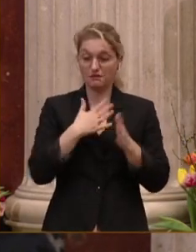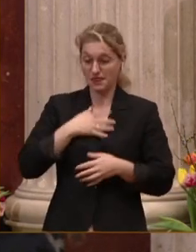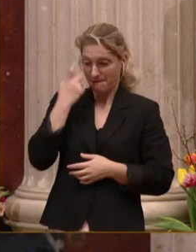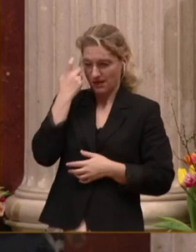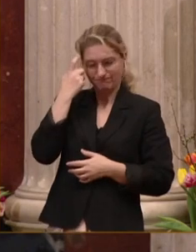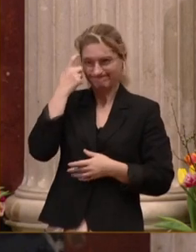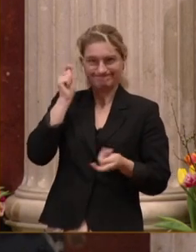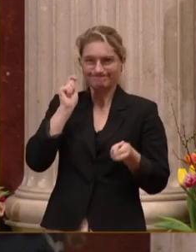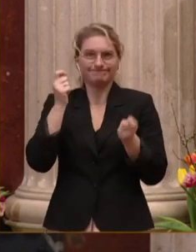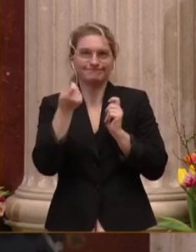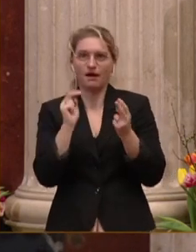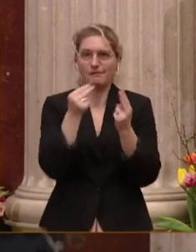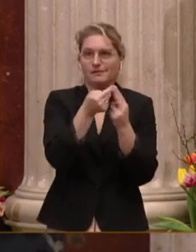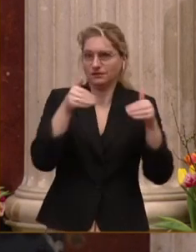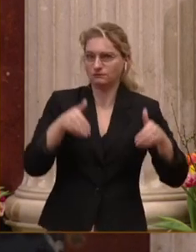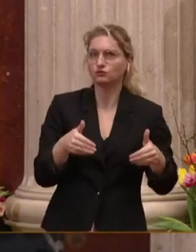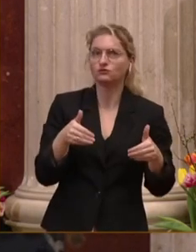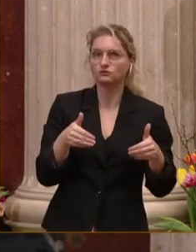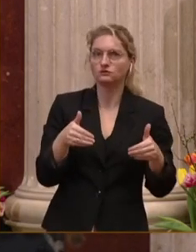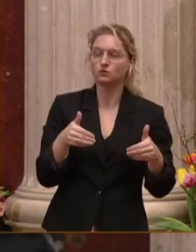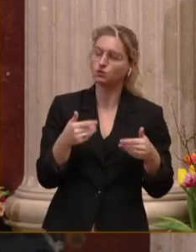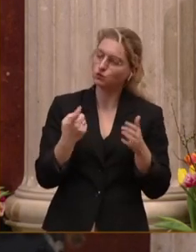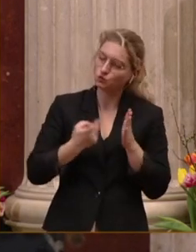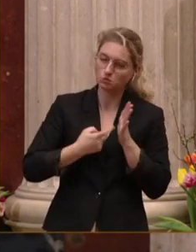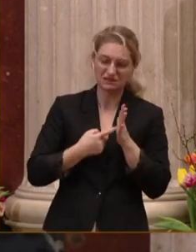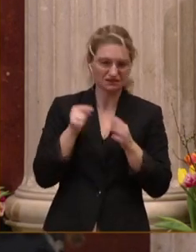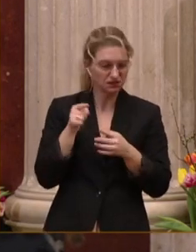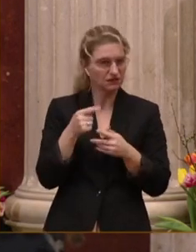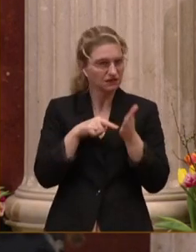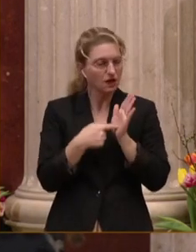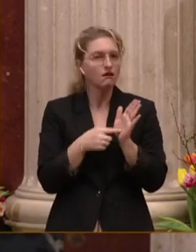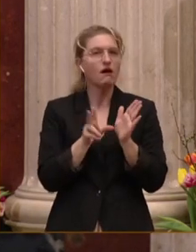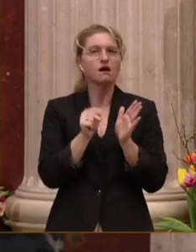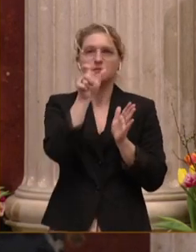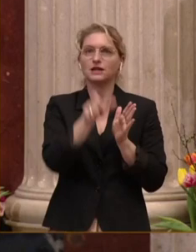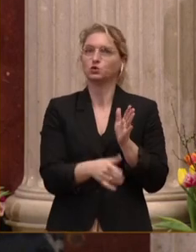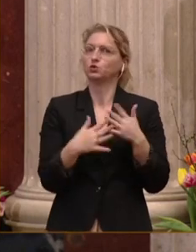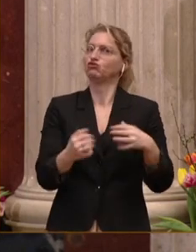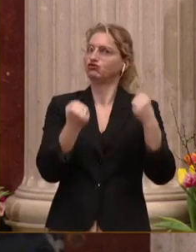Das ist ganz unbedingt eine große Stärke einer großen Persönlichkeit.